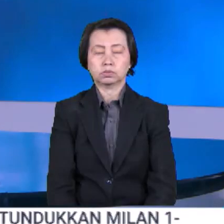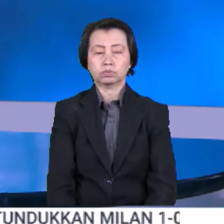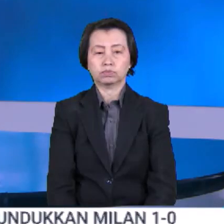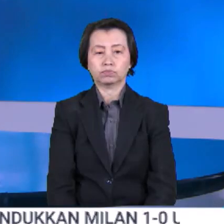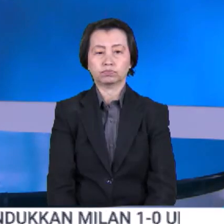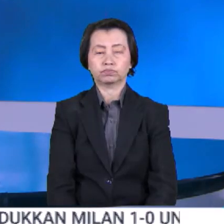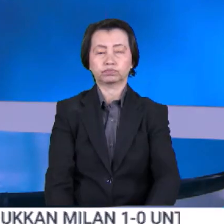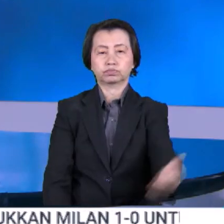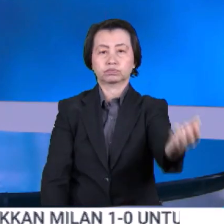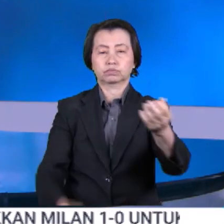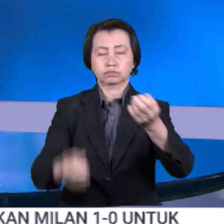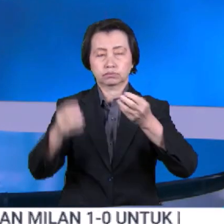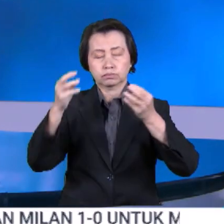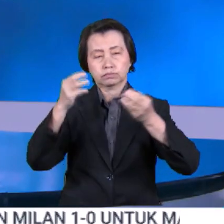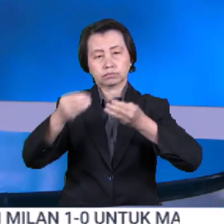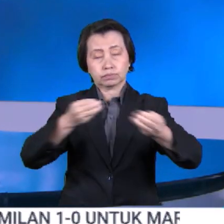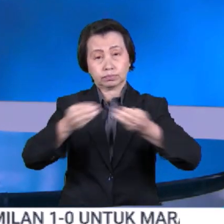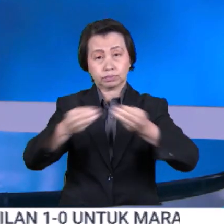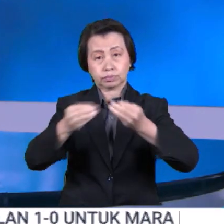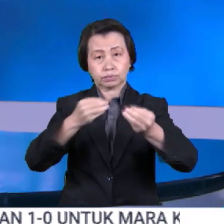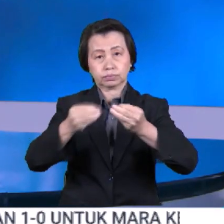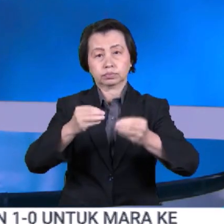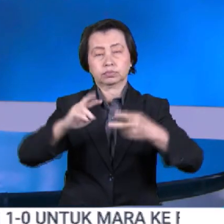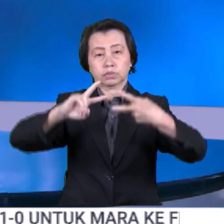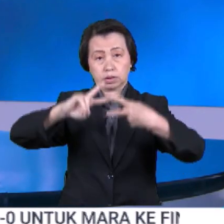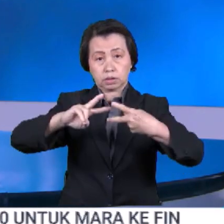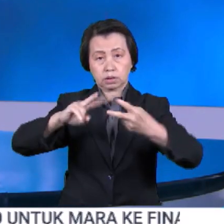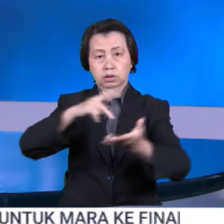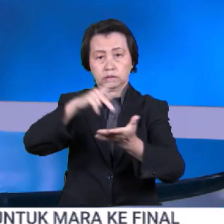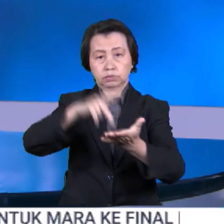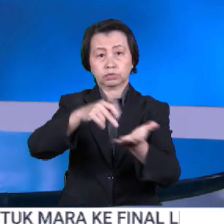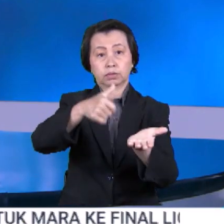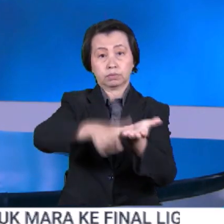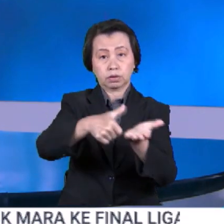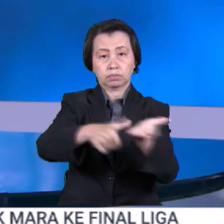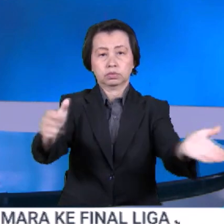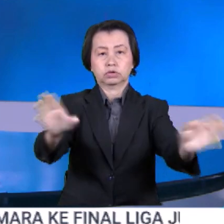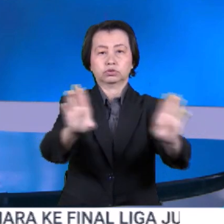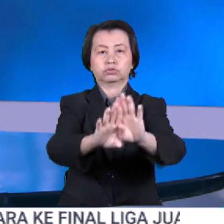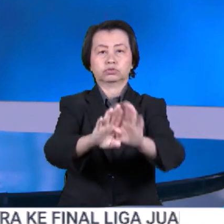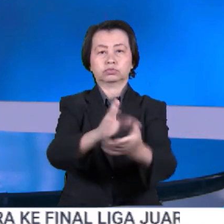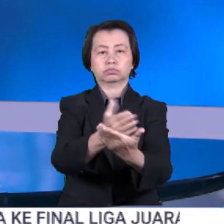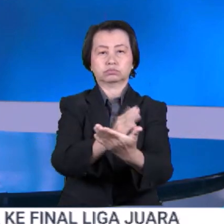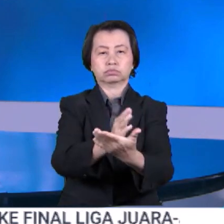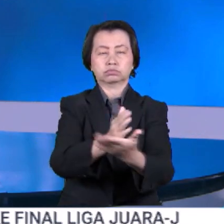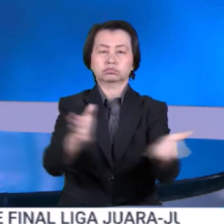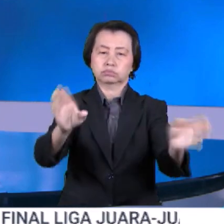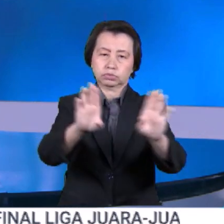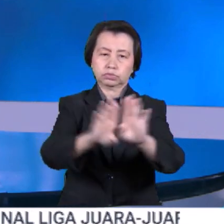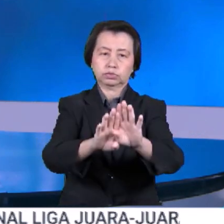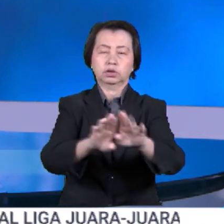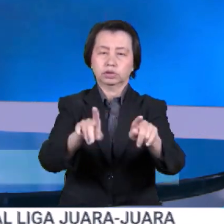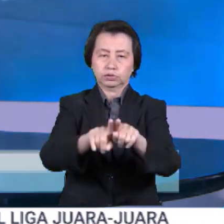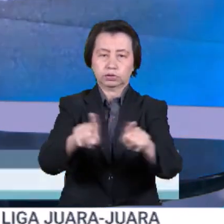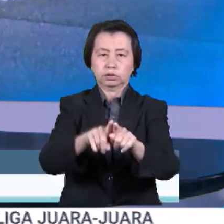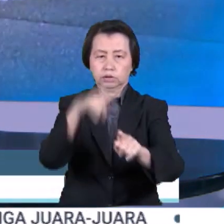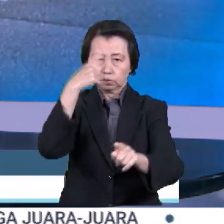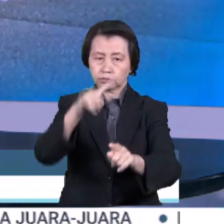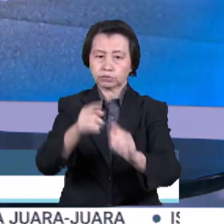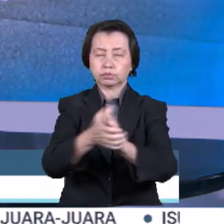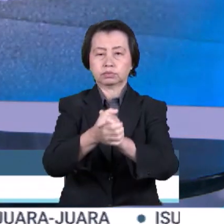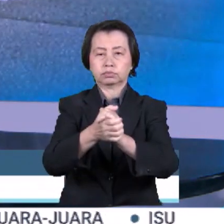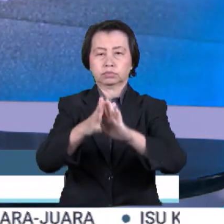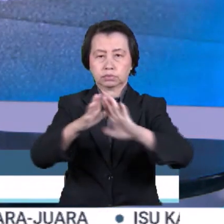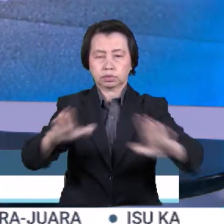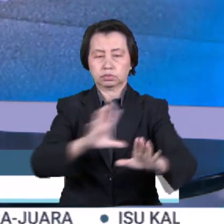Sementara itu, pengurusan Mid Valley City mengesahkan pusat beli belah itu ditutup sementara waktu. Penutupan dibuat sebagai langkah keselamatan